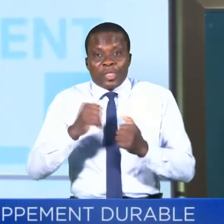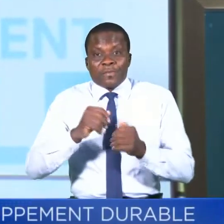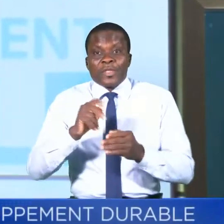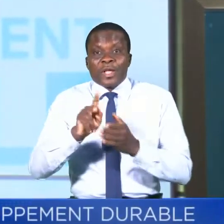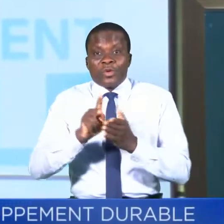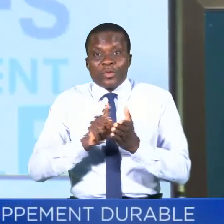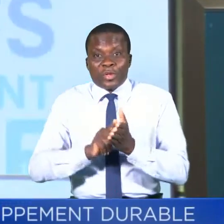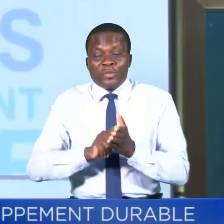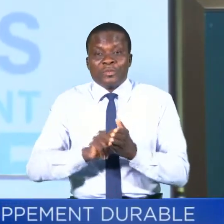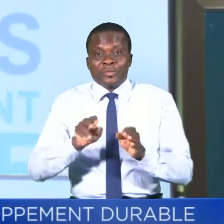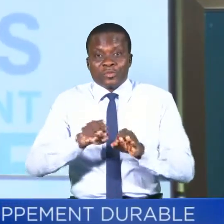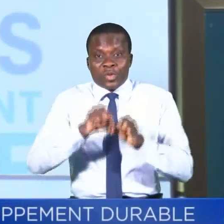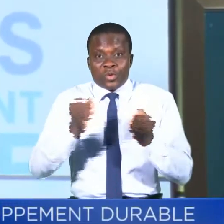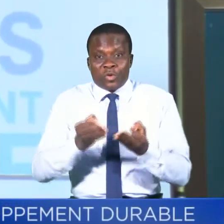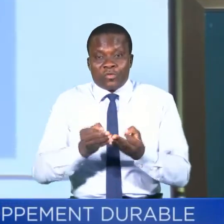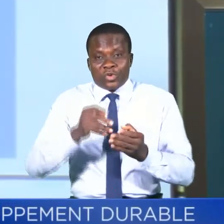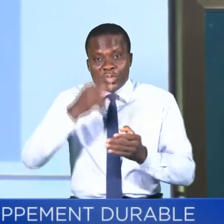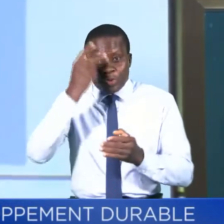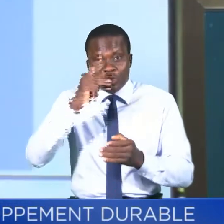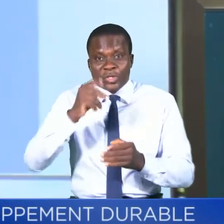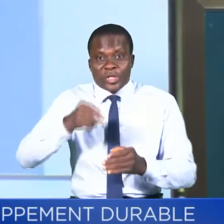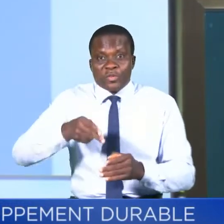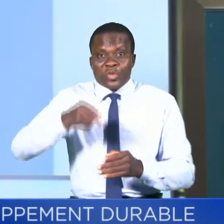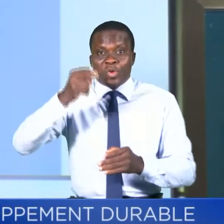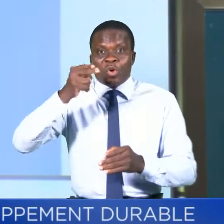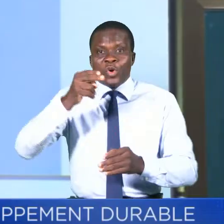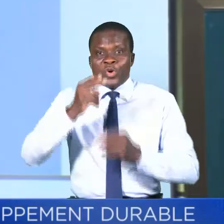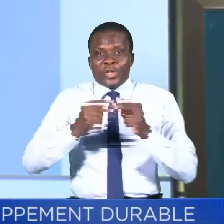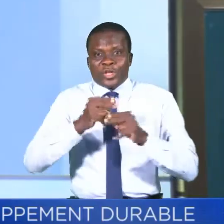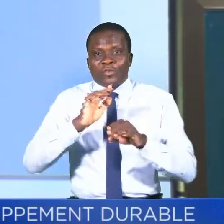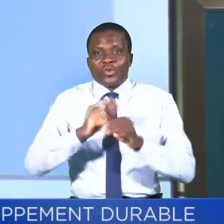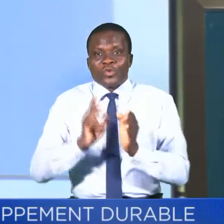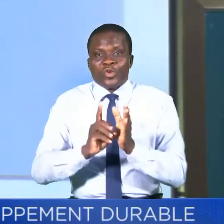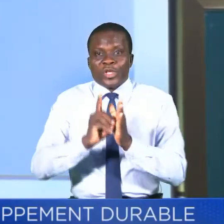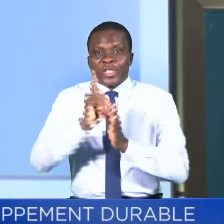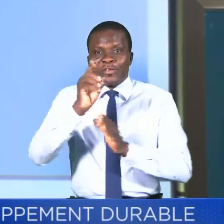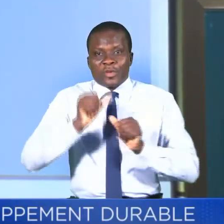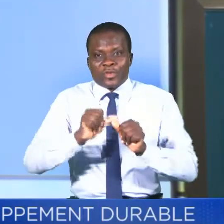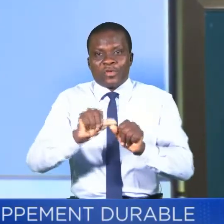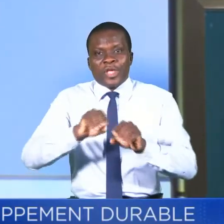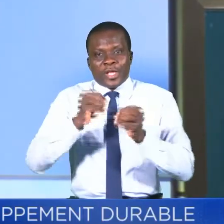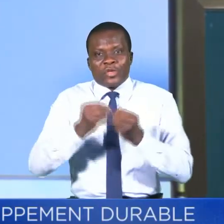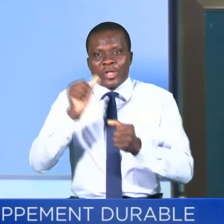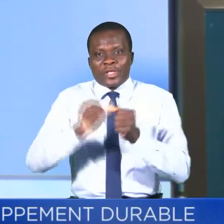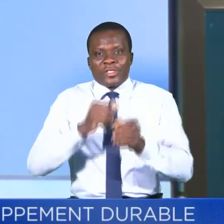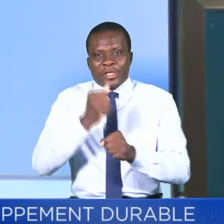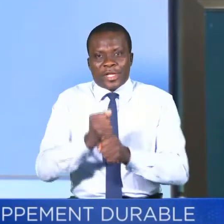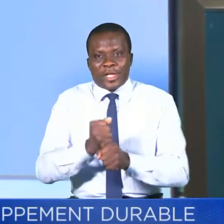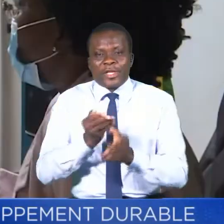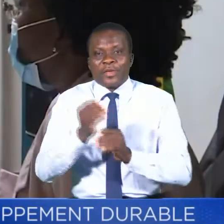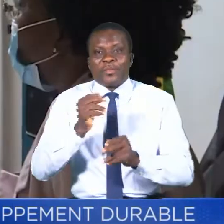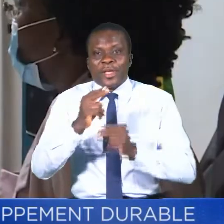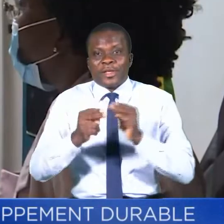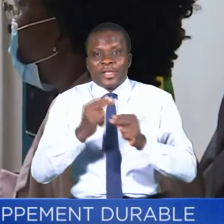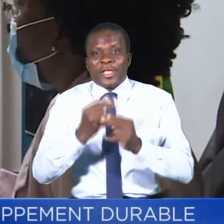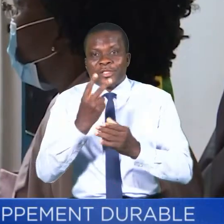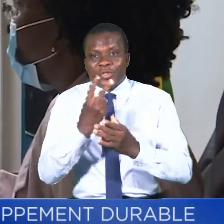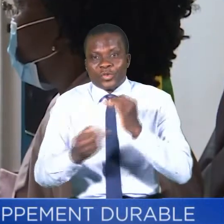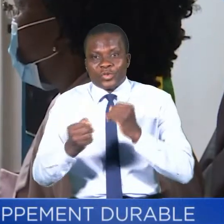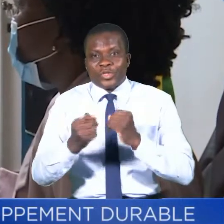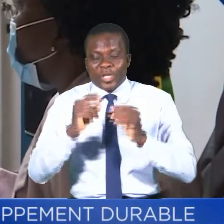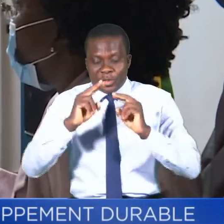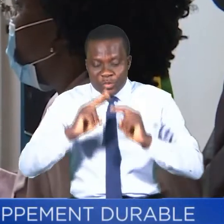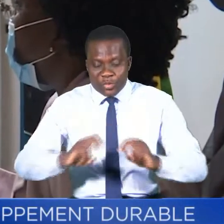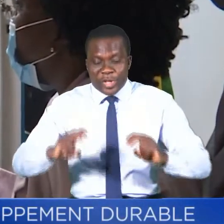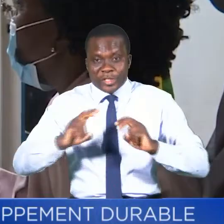Le Forum politique de haut niveau sur le développement durable est organisé chaque année par les Nations Unies pour examiner les progrès de l